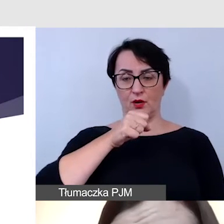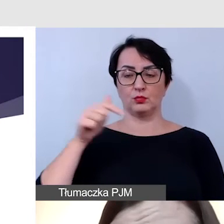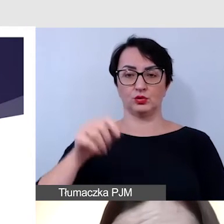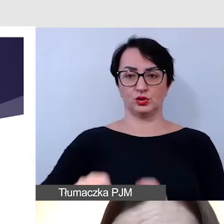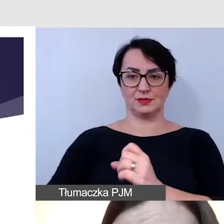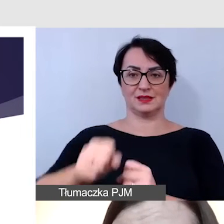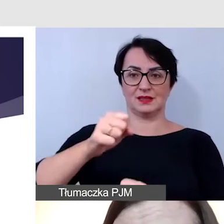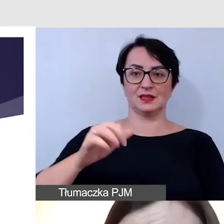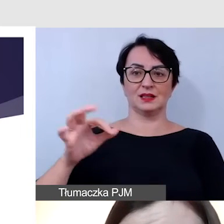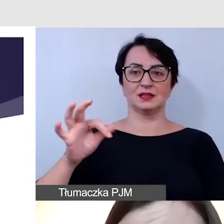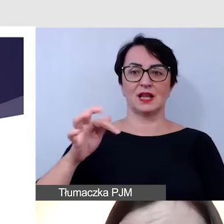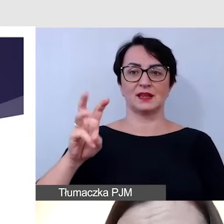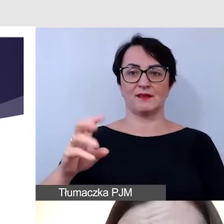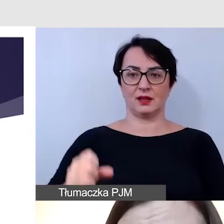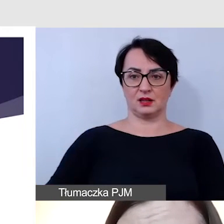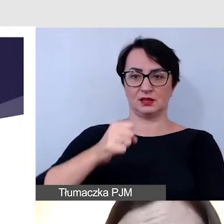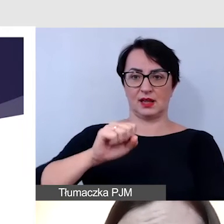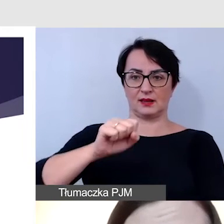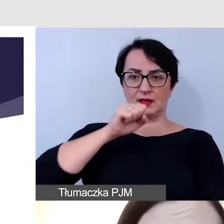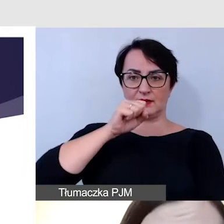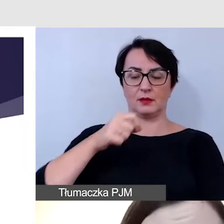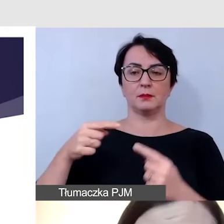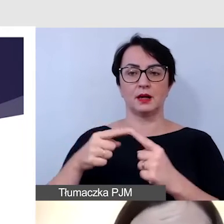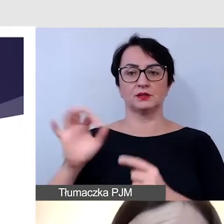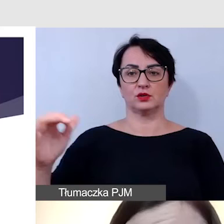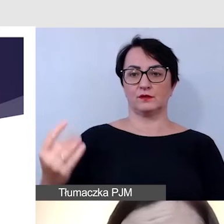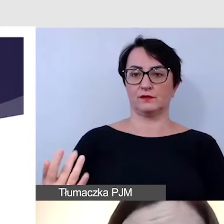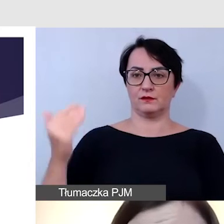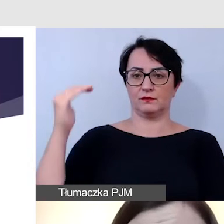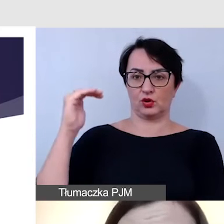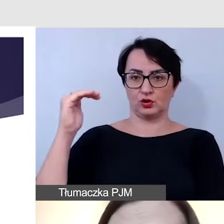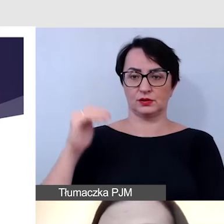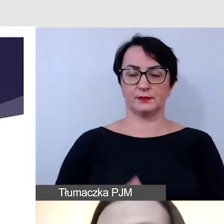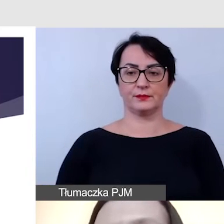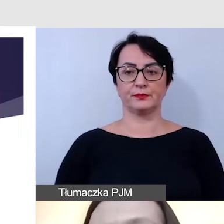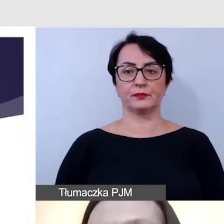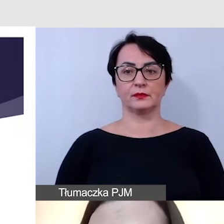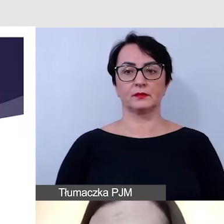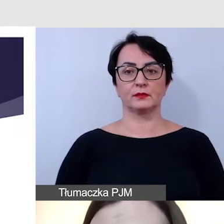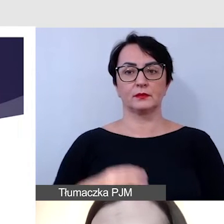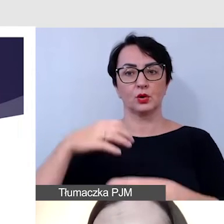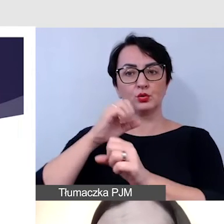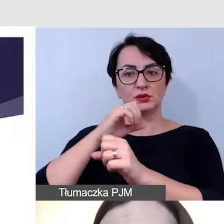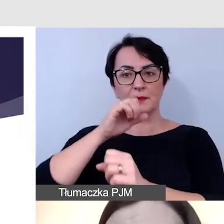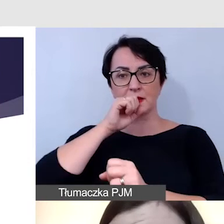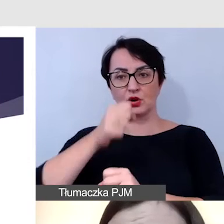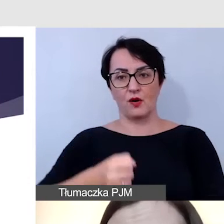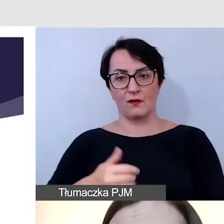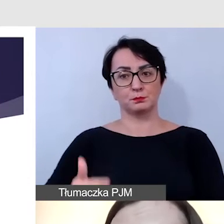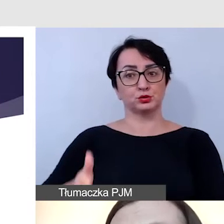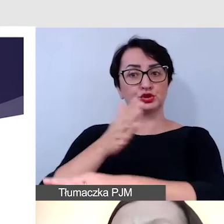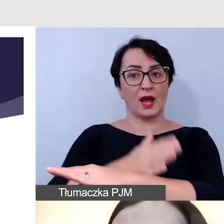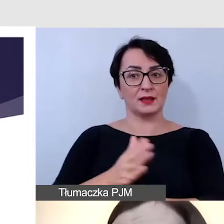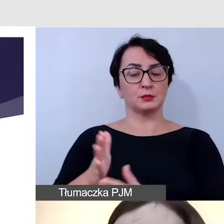dostosowanym do wzrostu, wówczas ustawienie tych mikrofonów przed wydarzeniem, przed